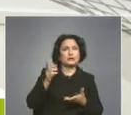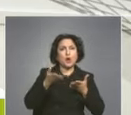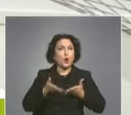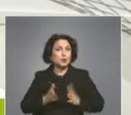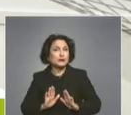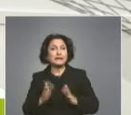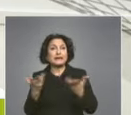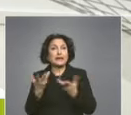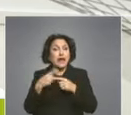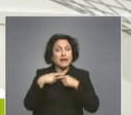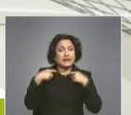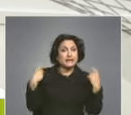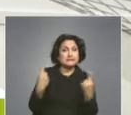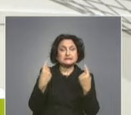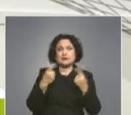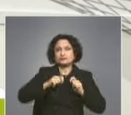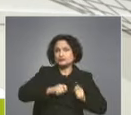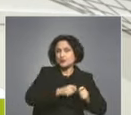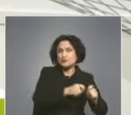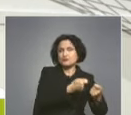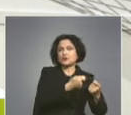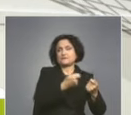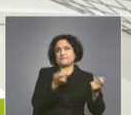рискове, при турмоз в онлайн средата?